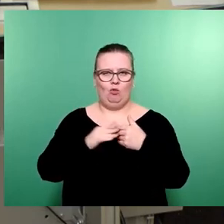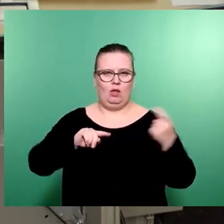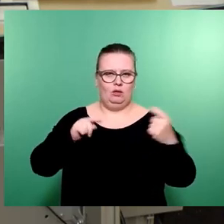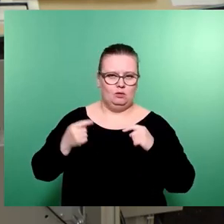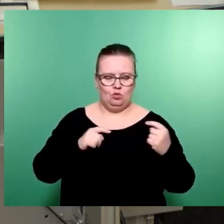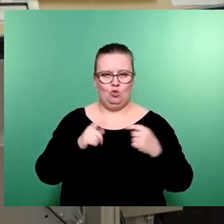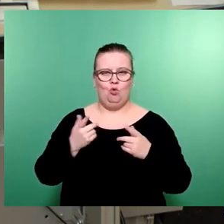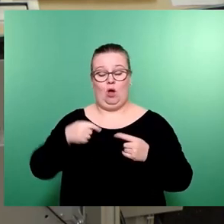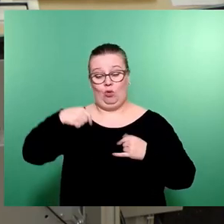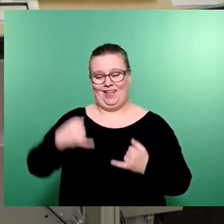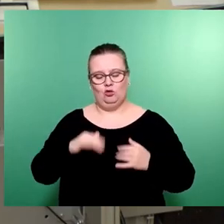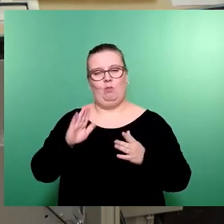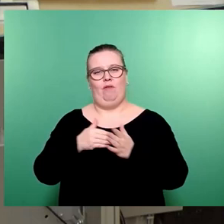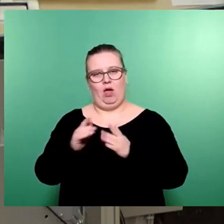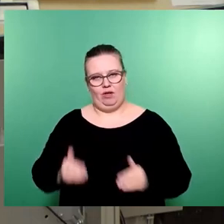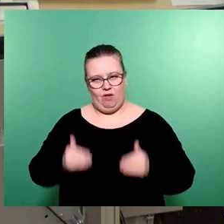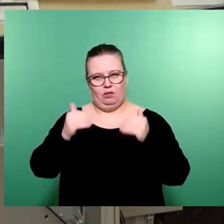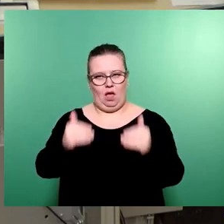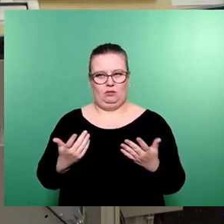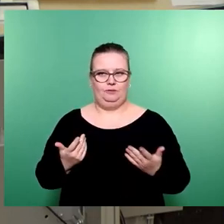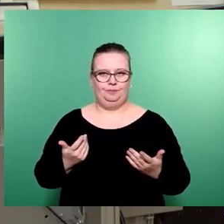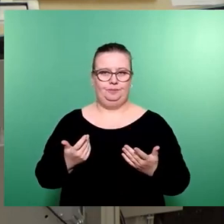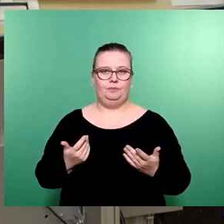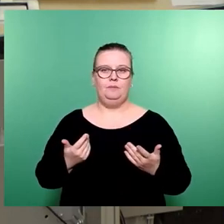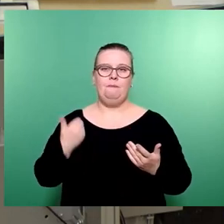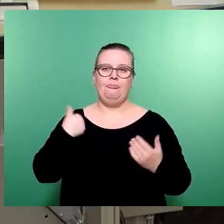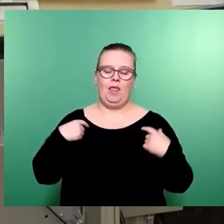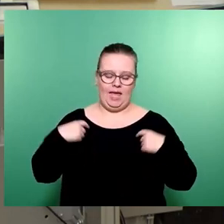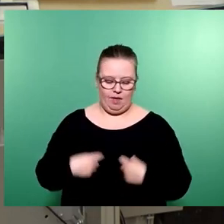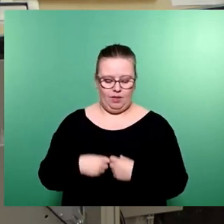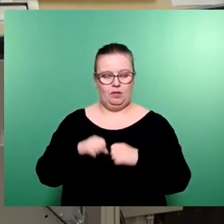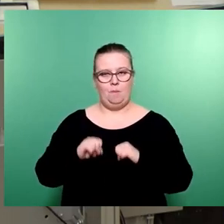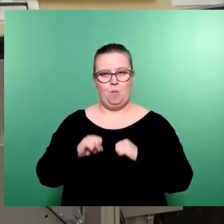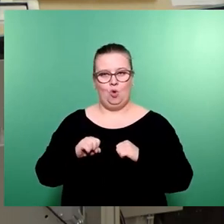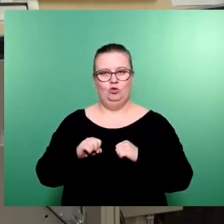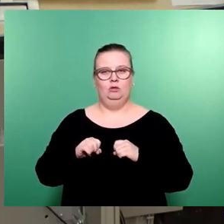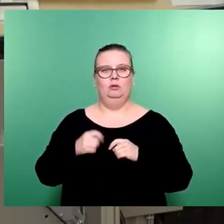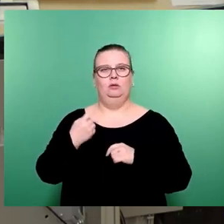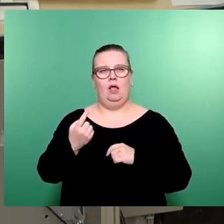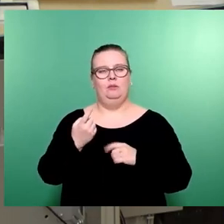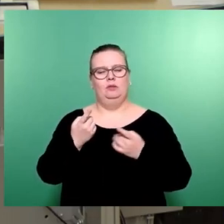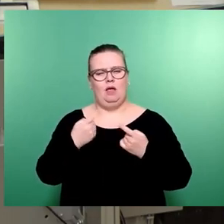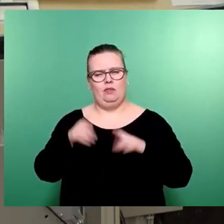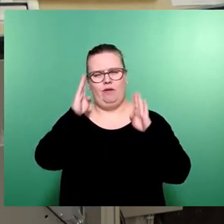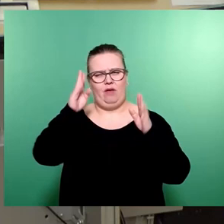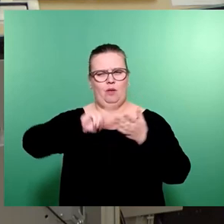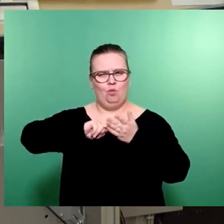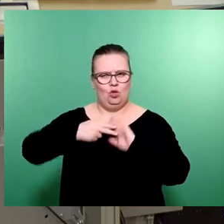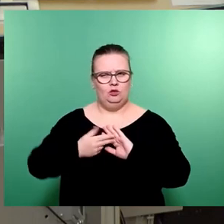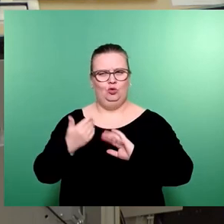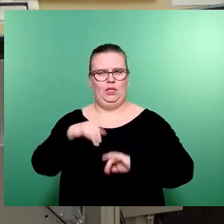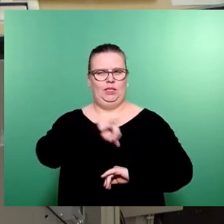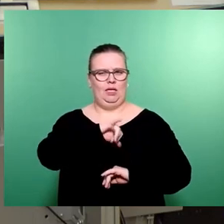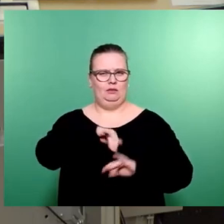Debatte, die wir jetzt nochmals vertagt haben und so weiter. Herr Hilbert, es kann gut sein, dass Sie andere fachpolitische und Interessen